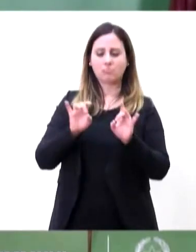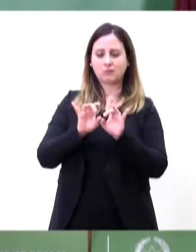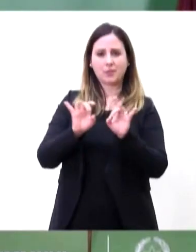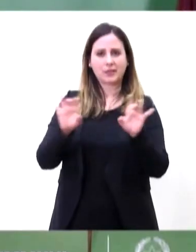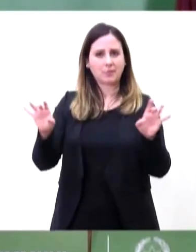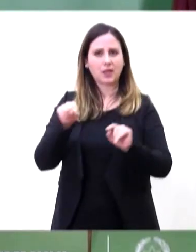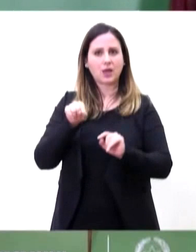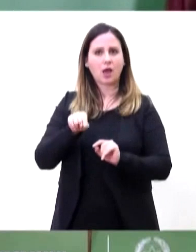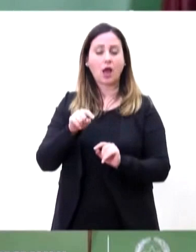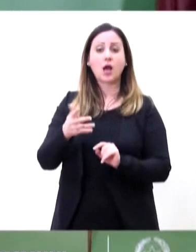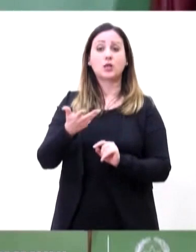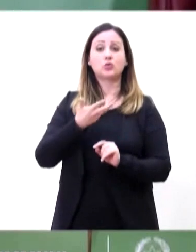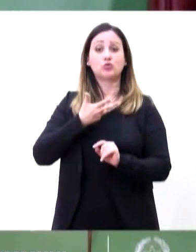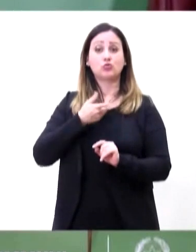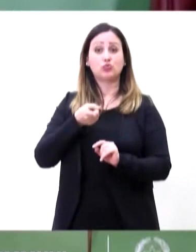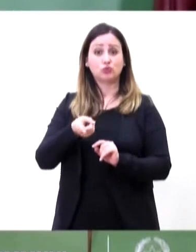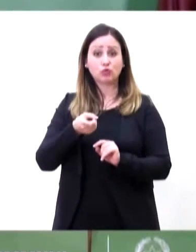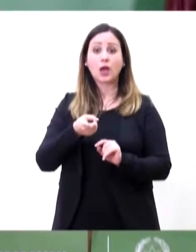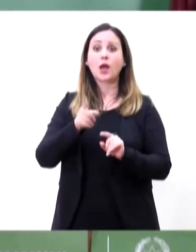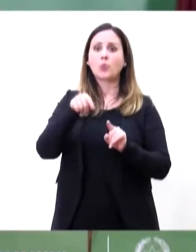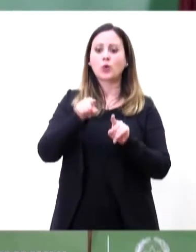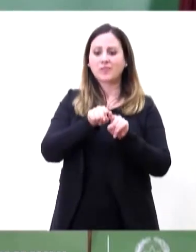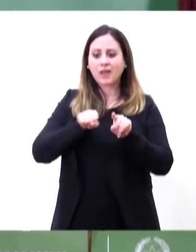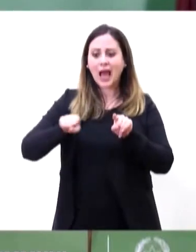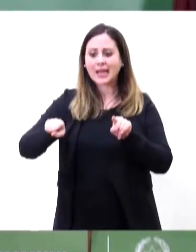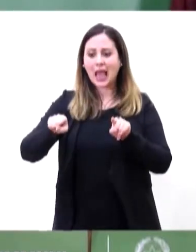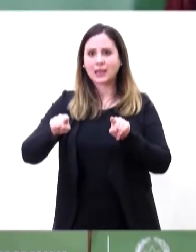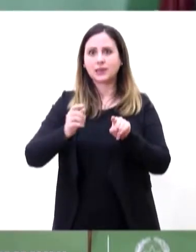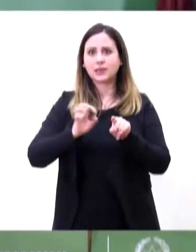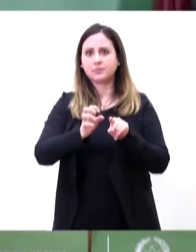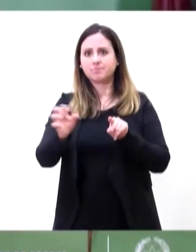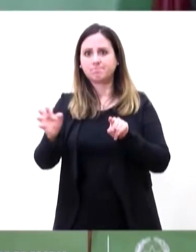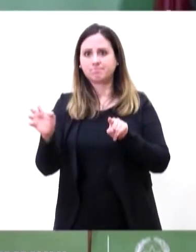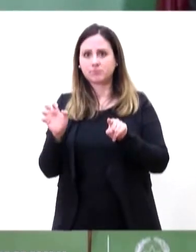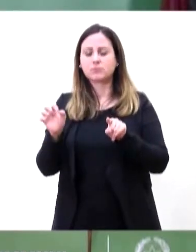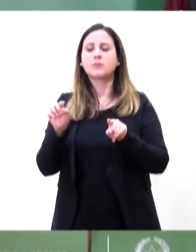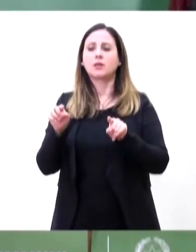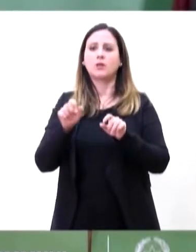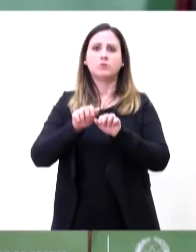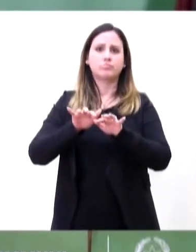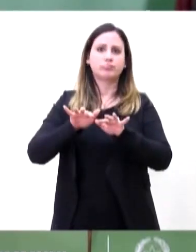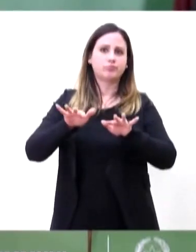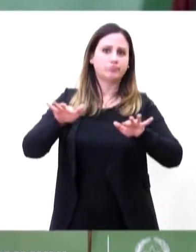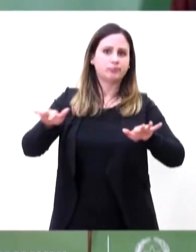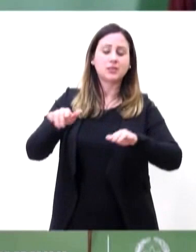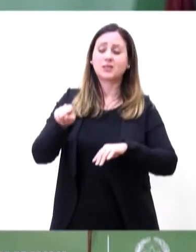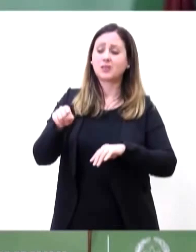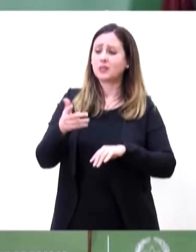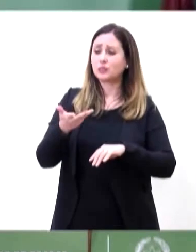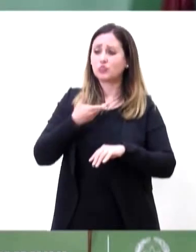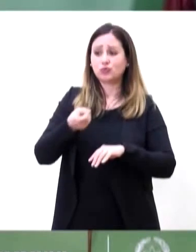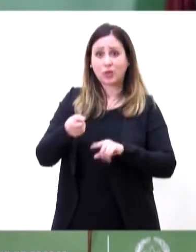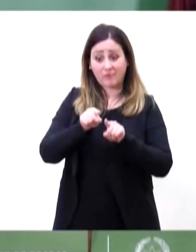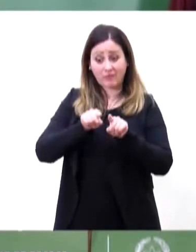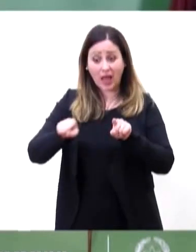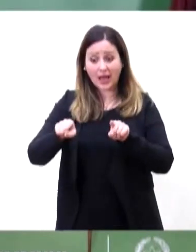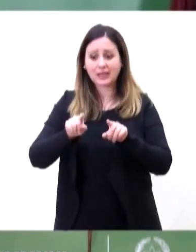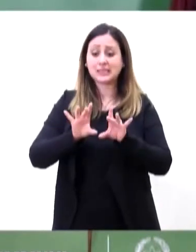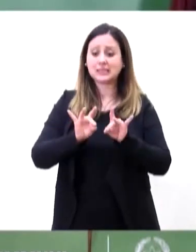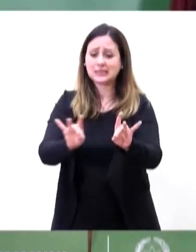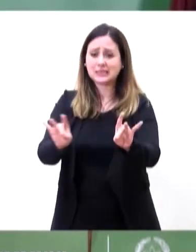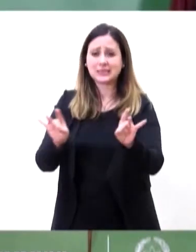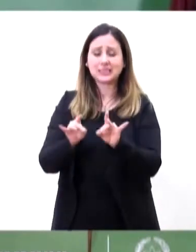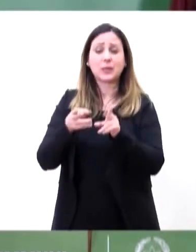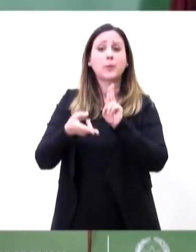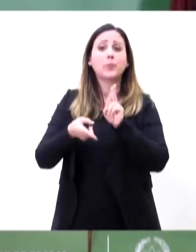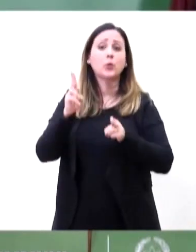caratterizzata anche da una circolazione diffusa delle varianti virali, che, come sappiamo, hanno una maggiore trasmissibilità rispetto al virus